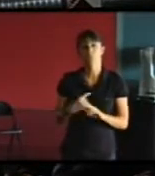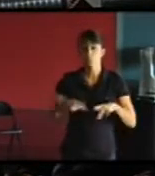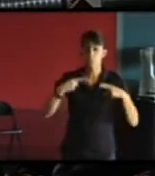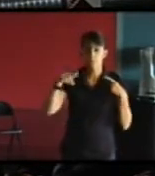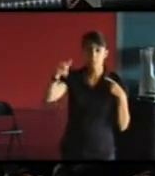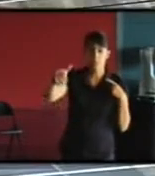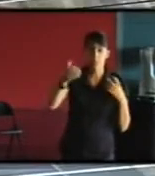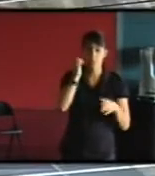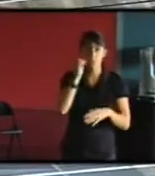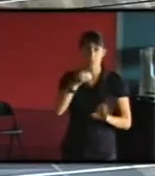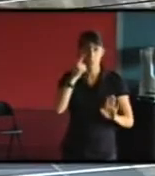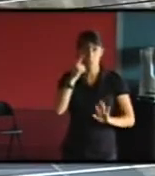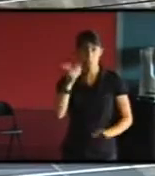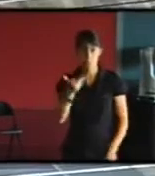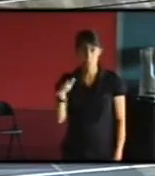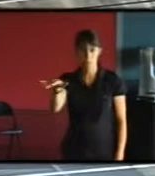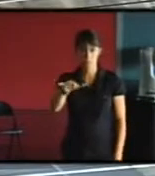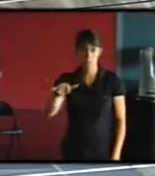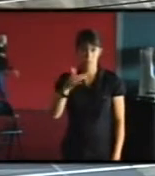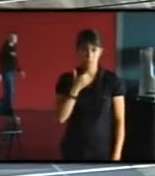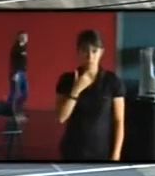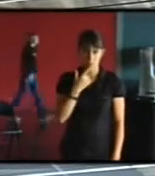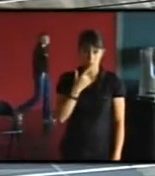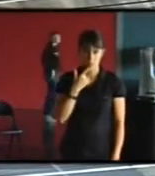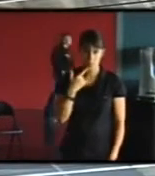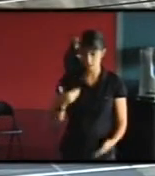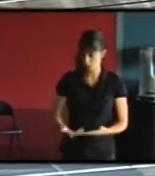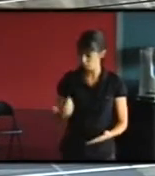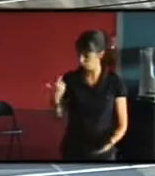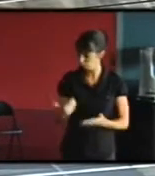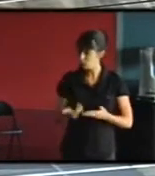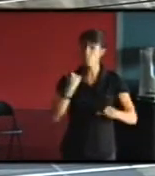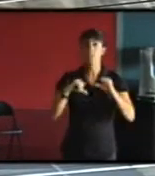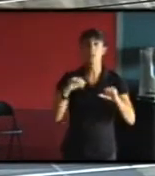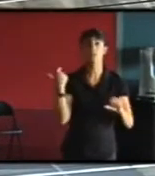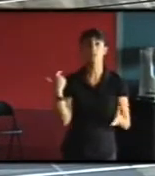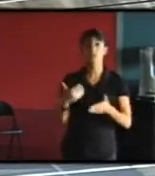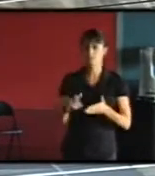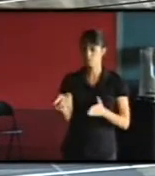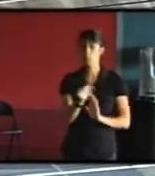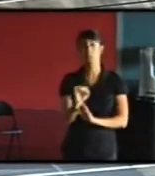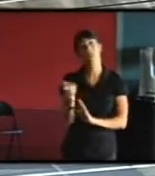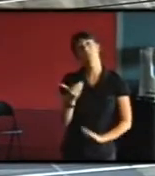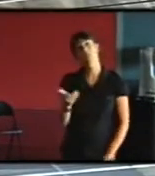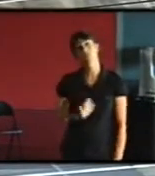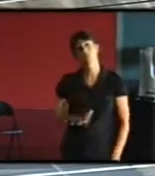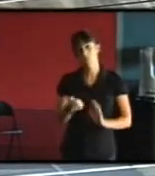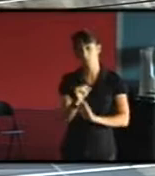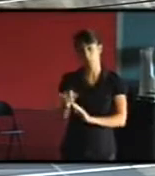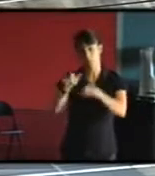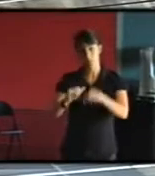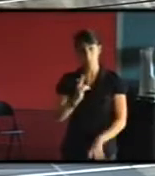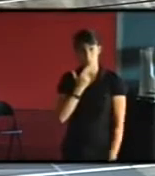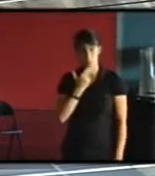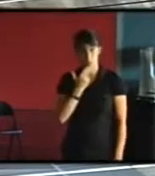est-ce que c'est l'usage qui prime dans le patrimoine le plus récent est-ce que c'est l'usage qui prime et ces habitants actuels et qui ont